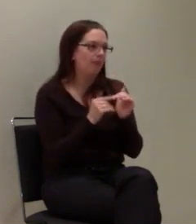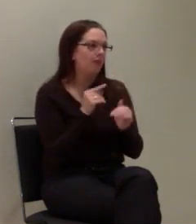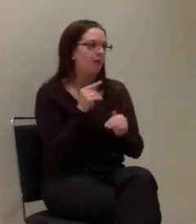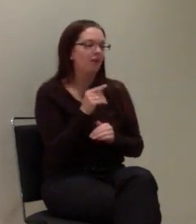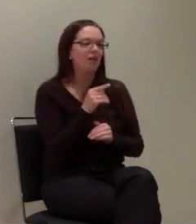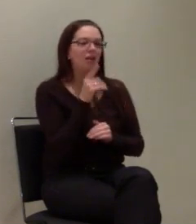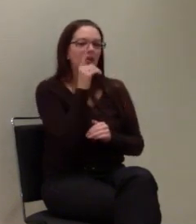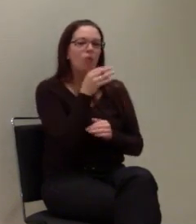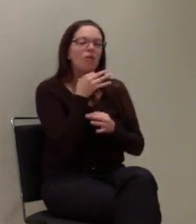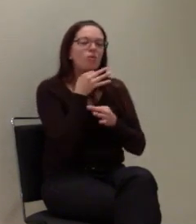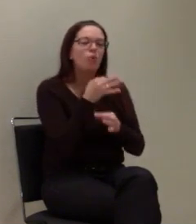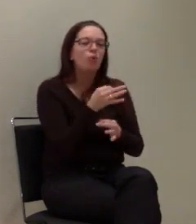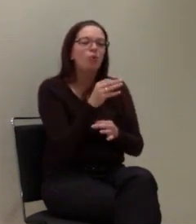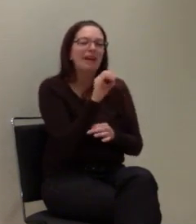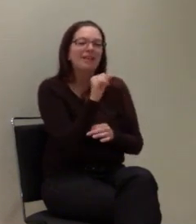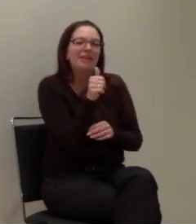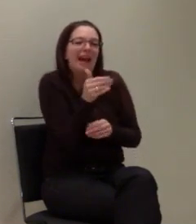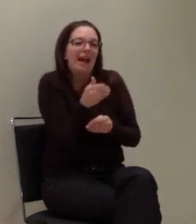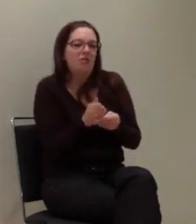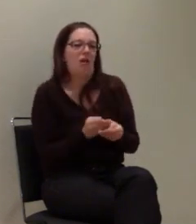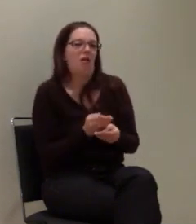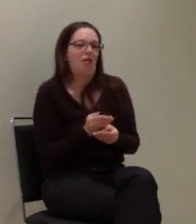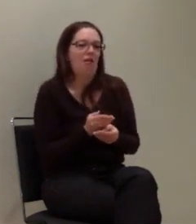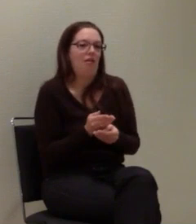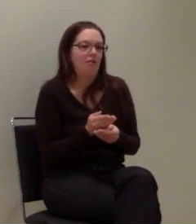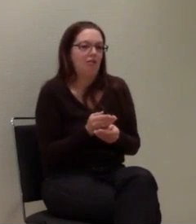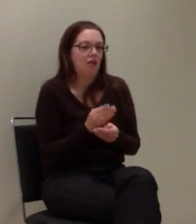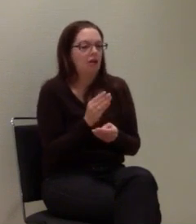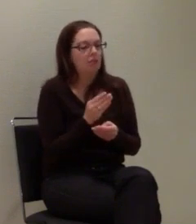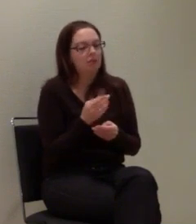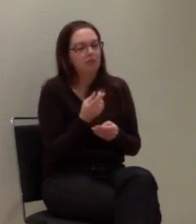-SMS ein Bestandteil davon. Okay.